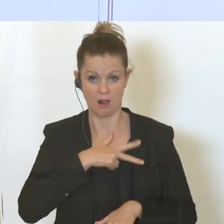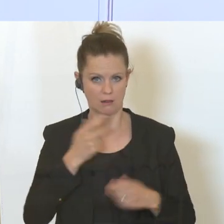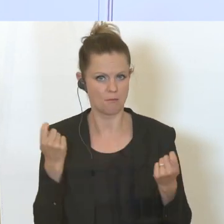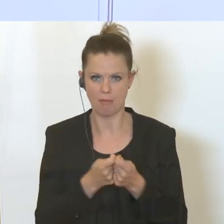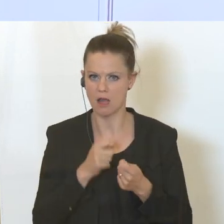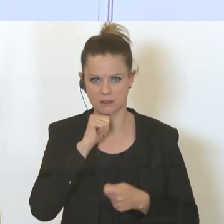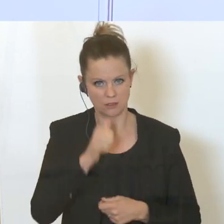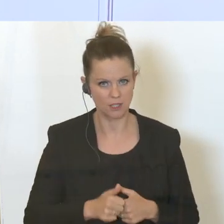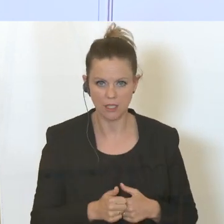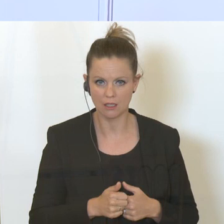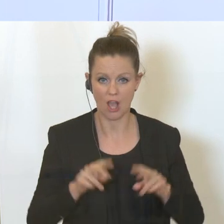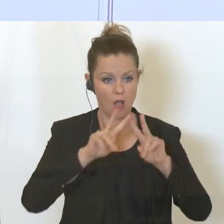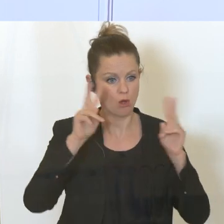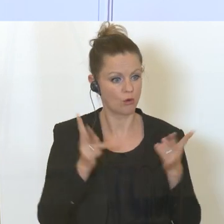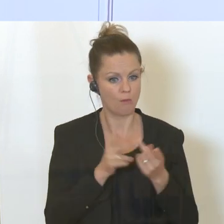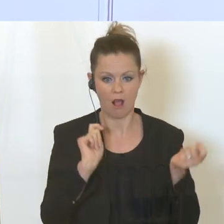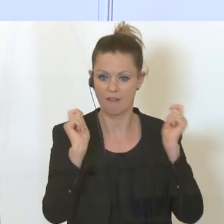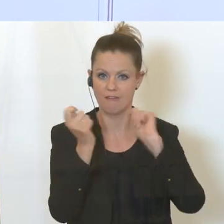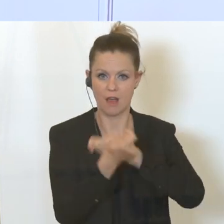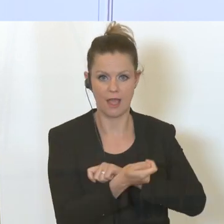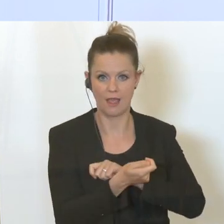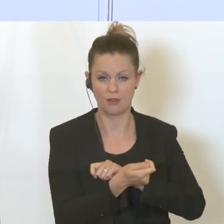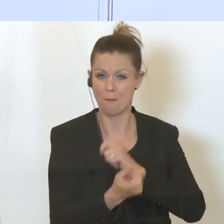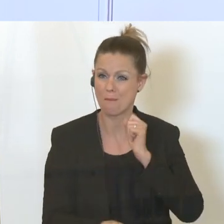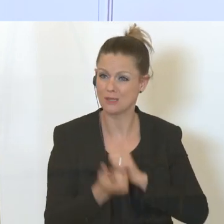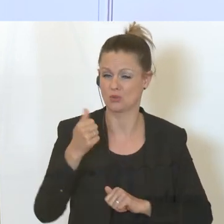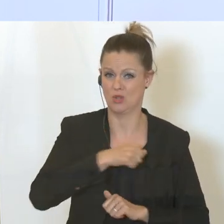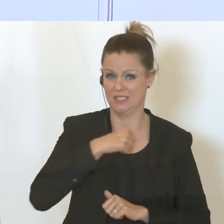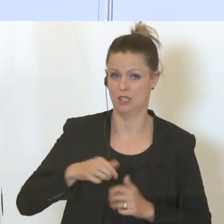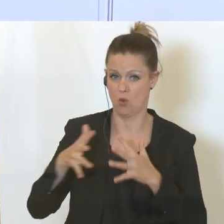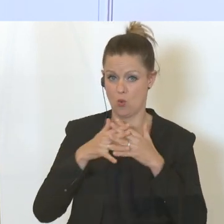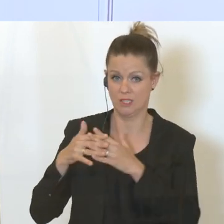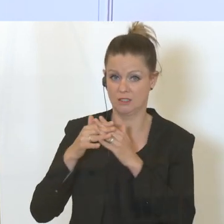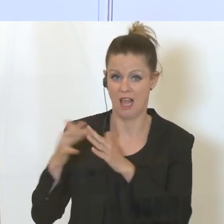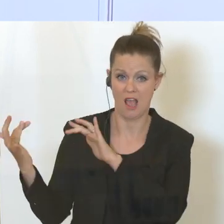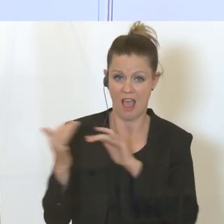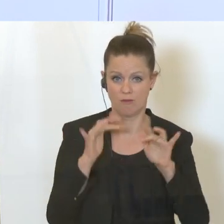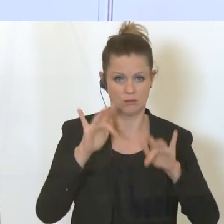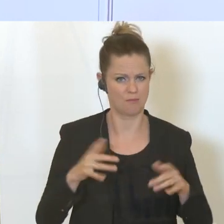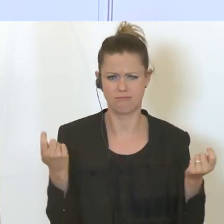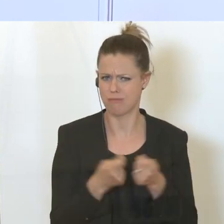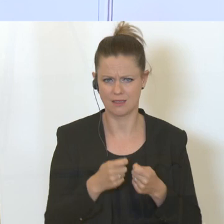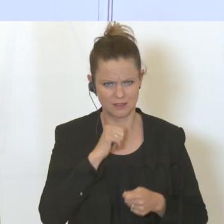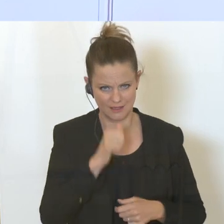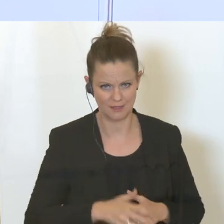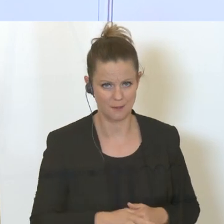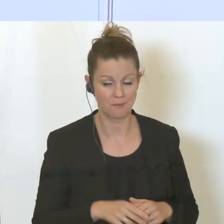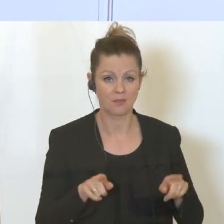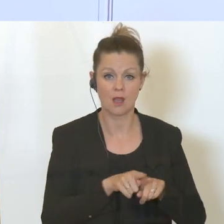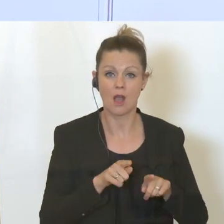und den globalen Veränderungen, die sich vor allem durch China und die USA gegeben haben. Drittens gilt es das